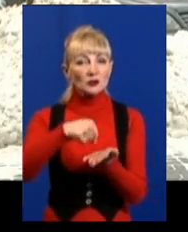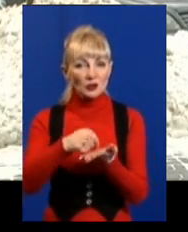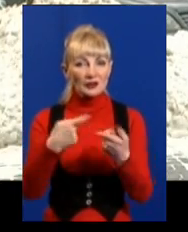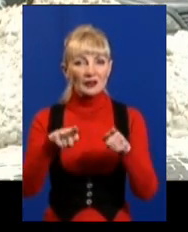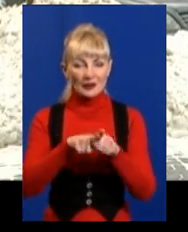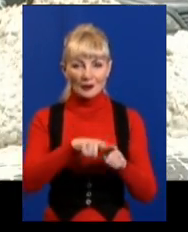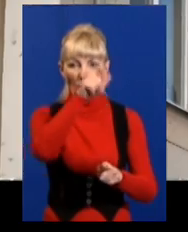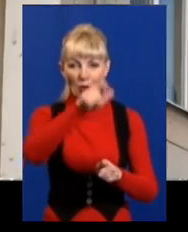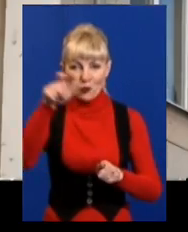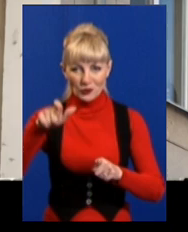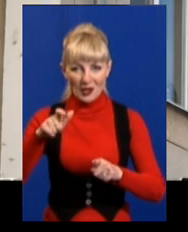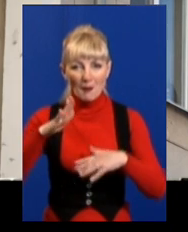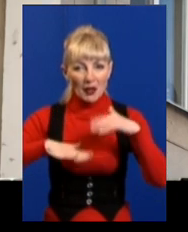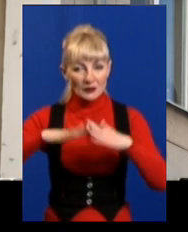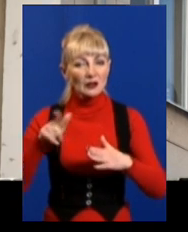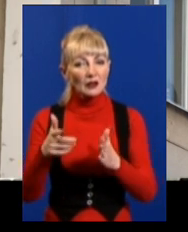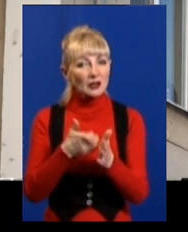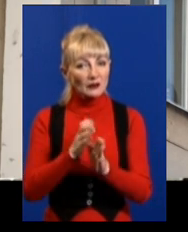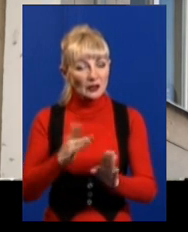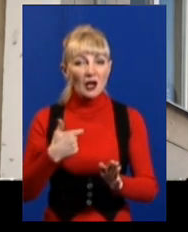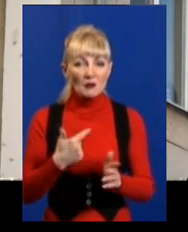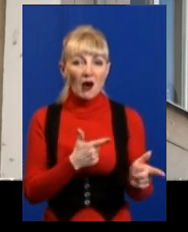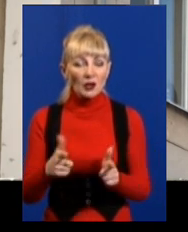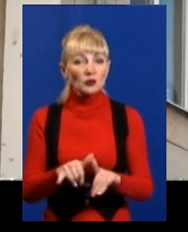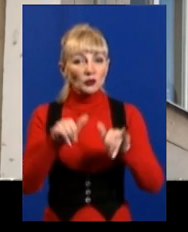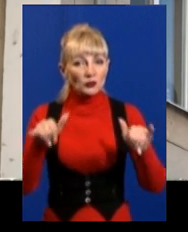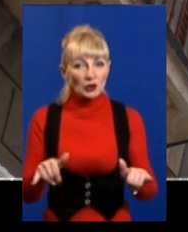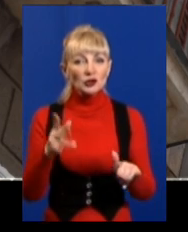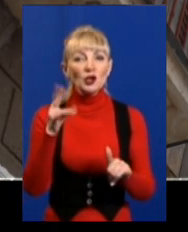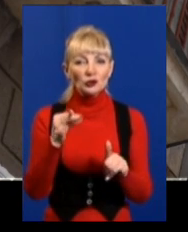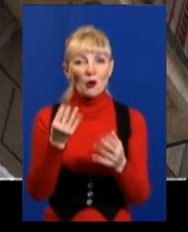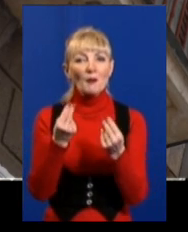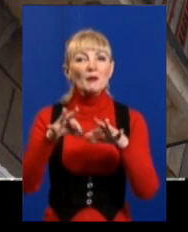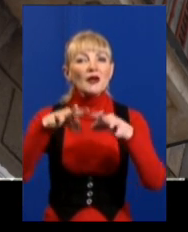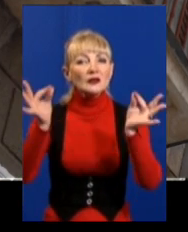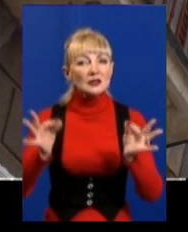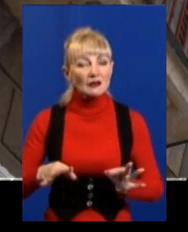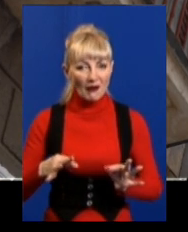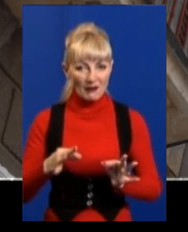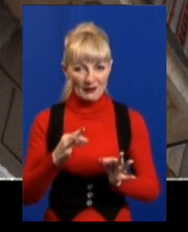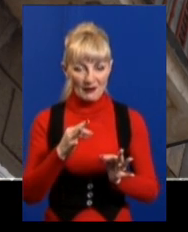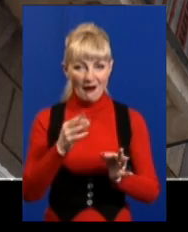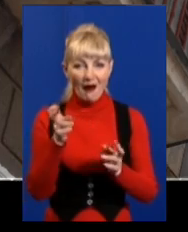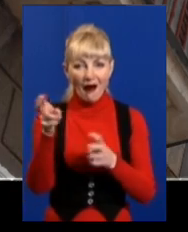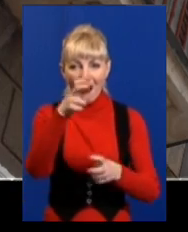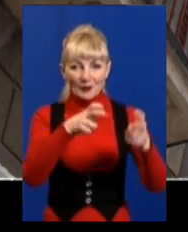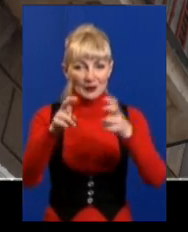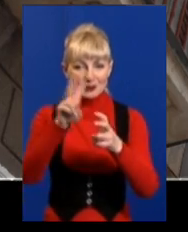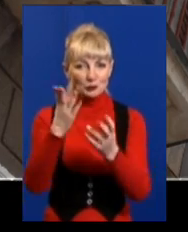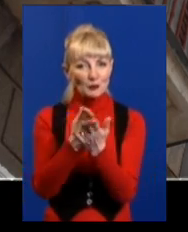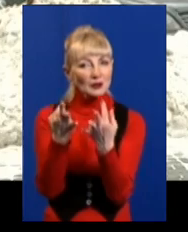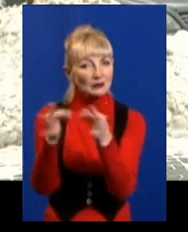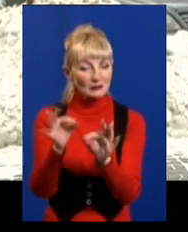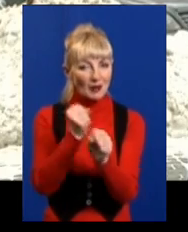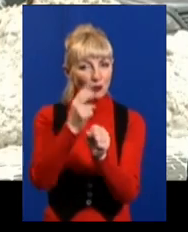альпіністів. Їх недостатньо. Тобто ми готові збільшувати, але професійних альпіністів, які можуть мати допуск до роботи на висоті, тому що це